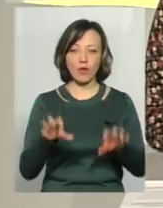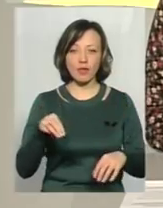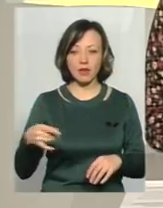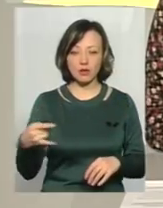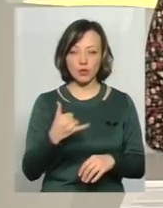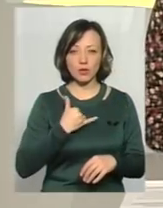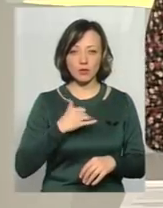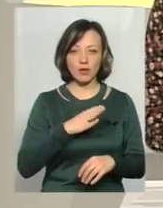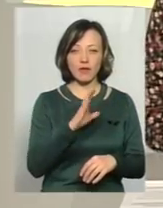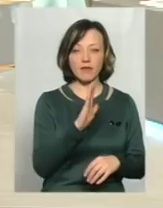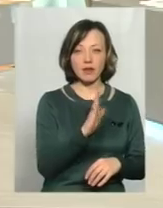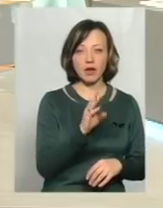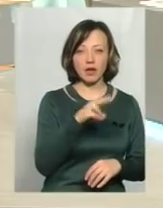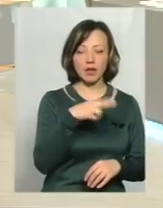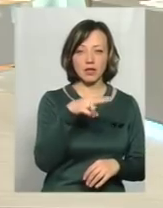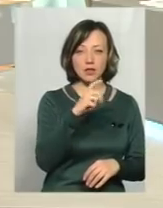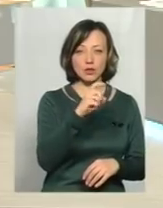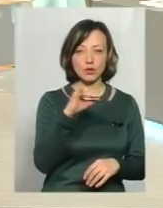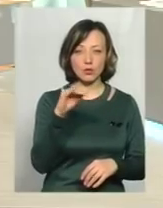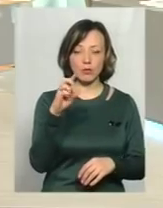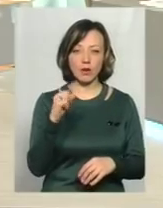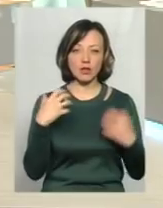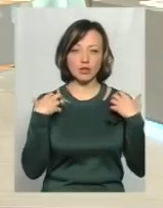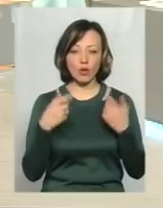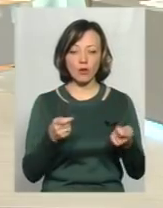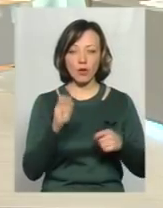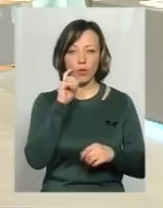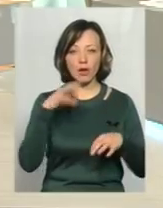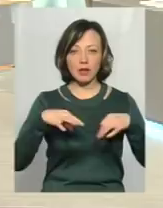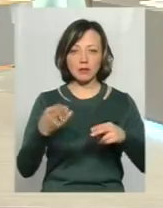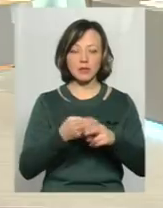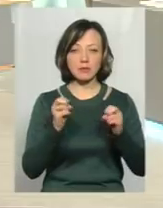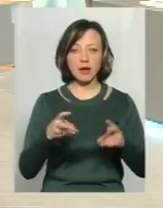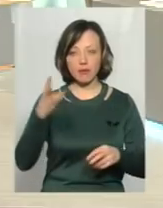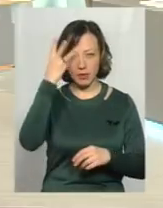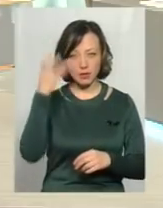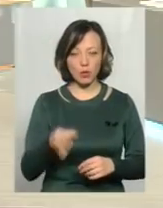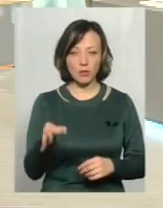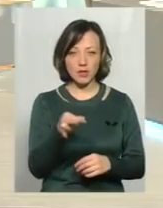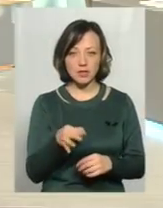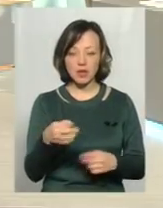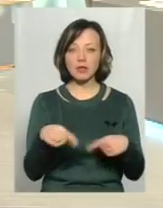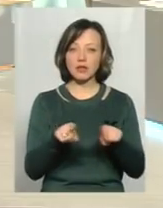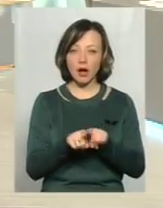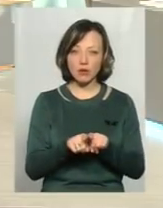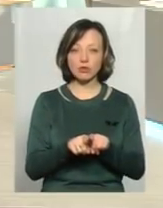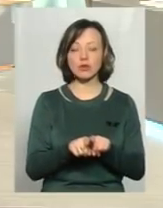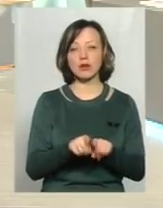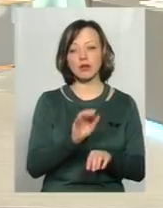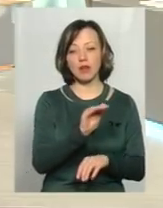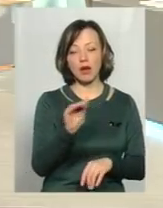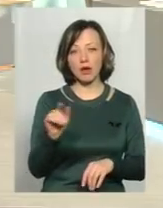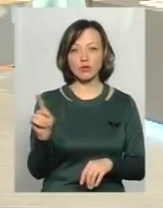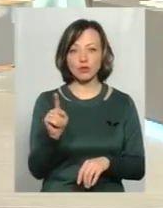гостях сьогодні був Віталій Відзюба, начальник управління Укртрансбезпеки в Хмельницькій області. Також нагадуємо, що